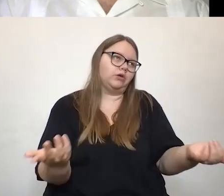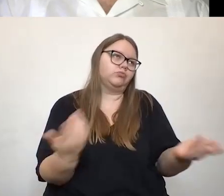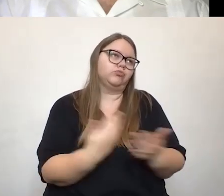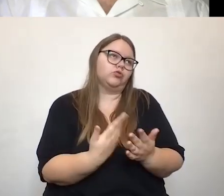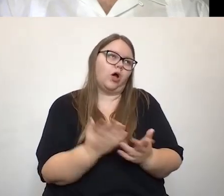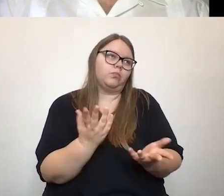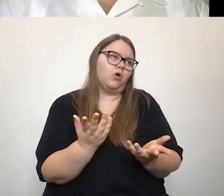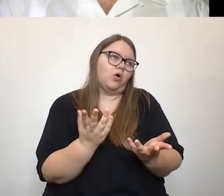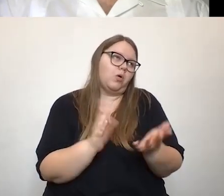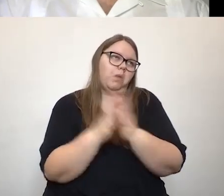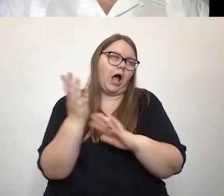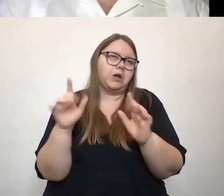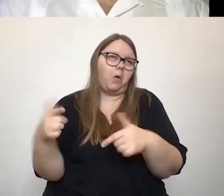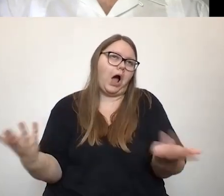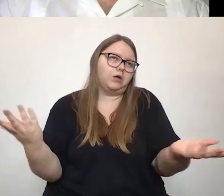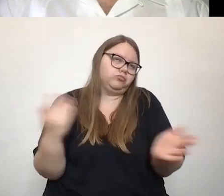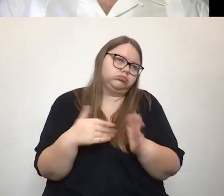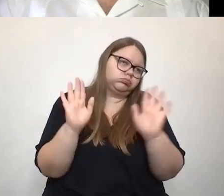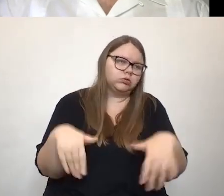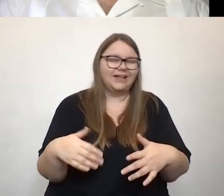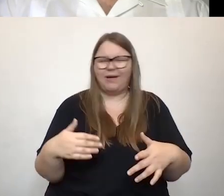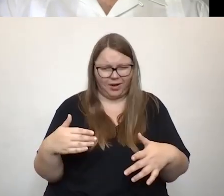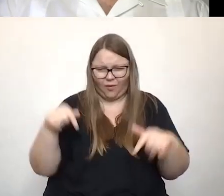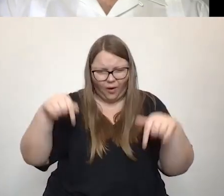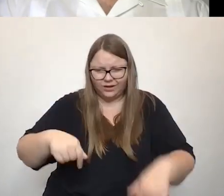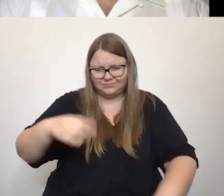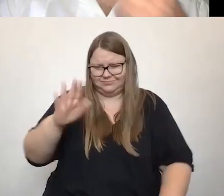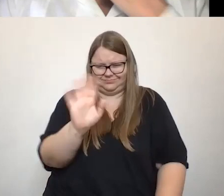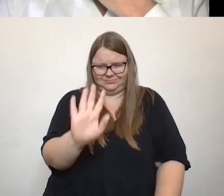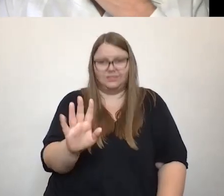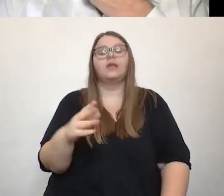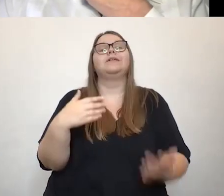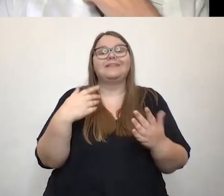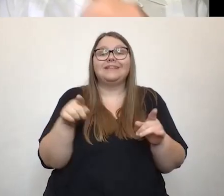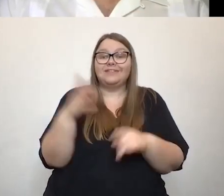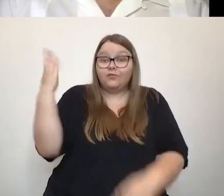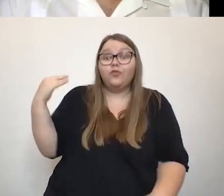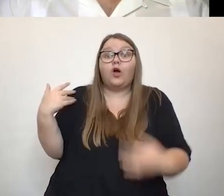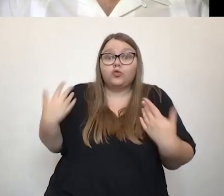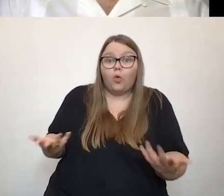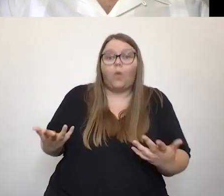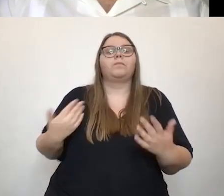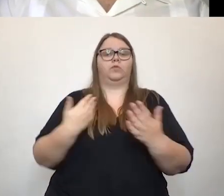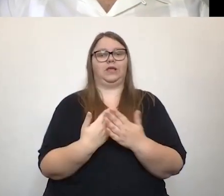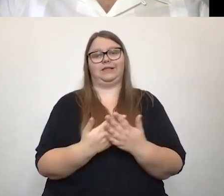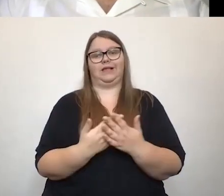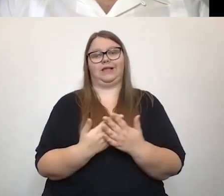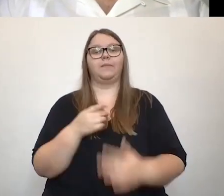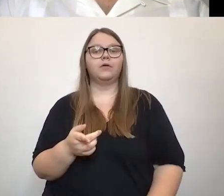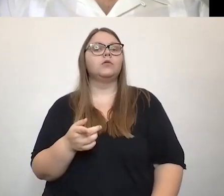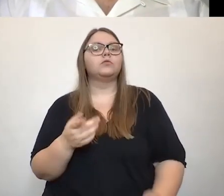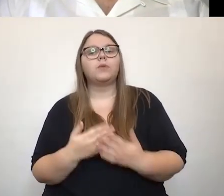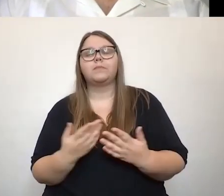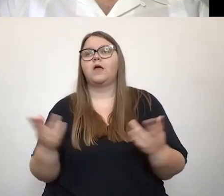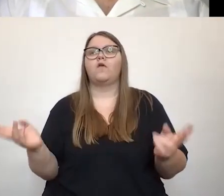dran, dass man mit eben auch mehr, auch bei der Neuzulassung von Produkten, bei Fördermaßnahmen, wenn zum Beispiel